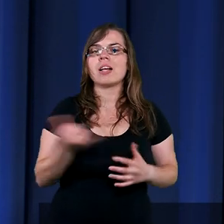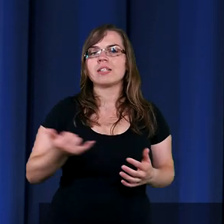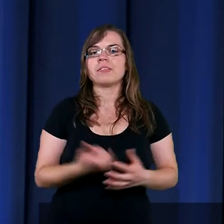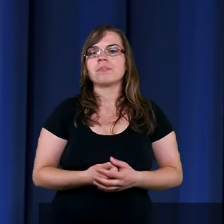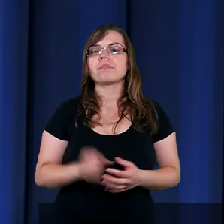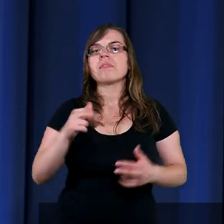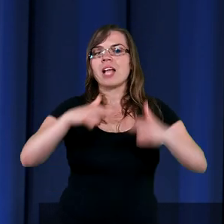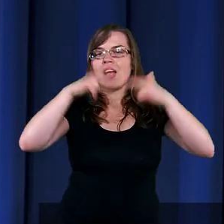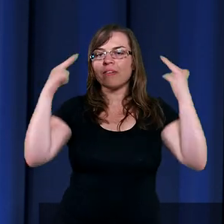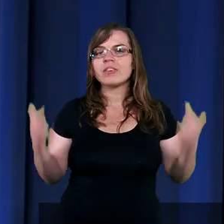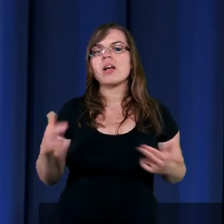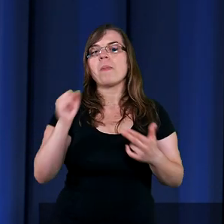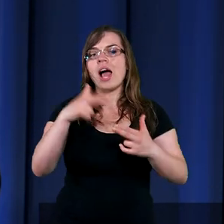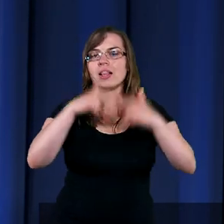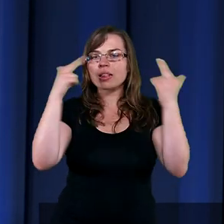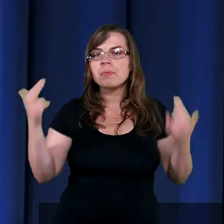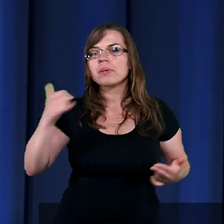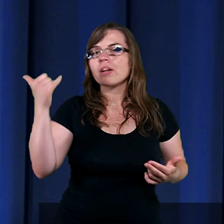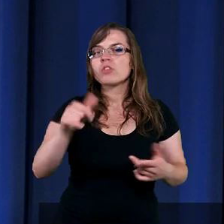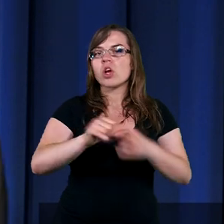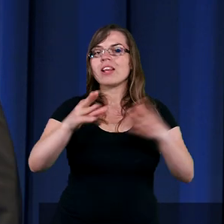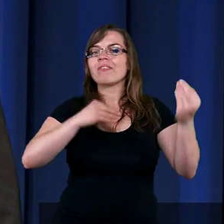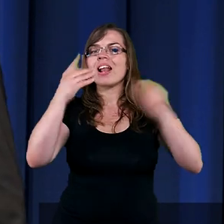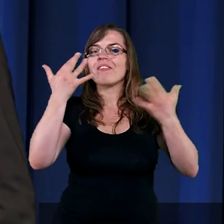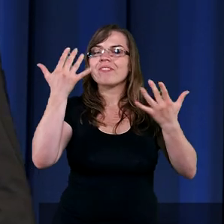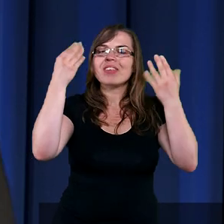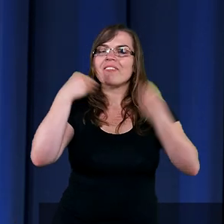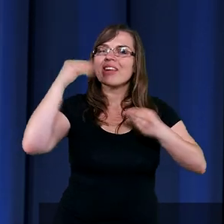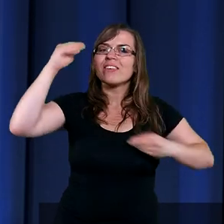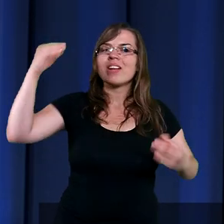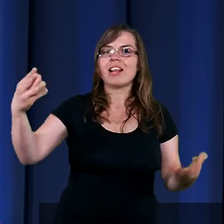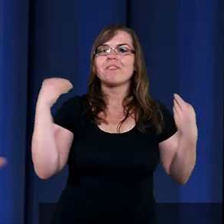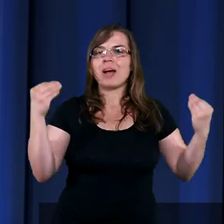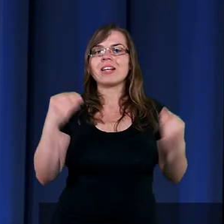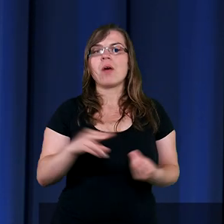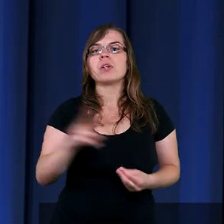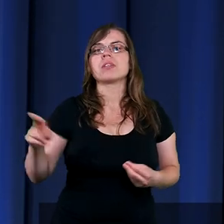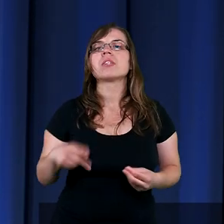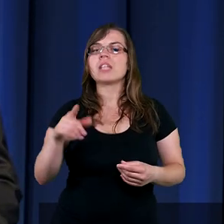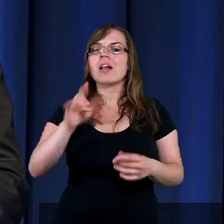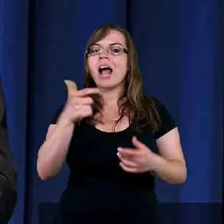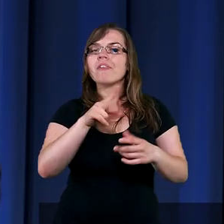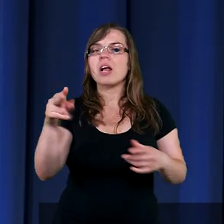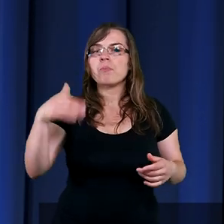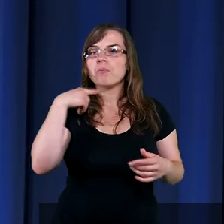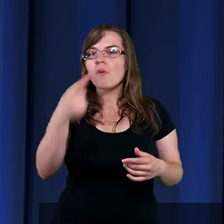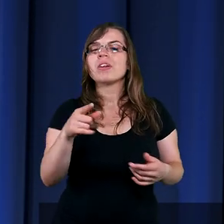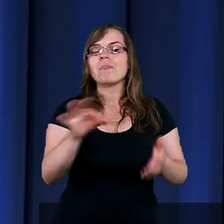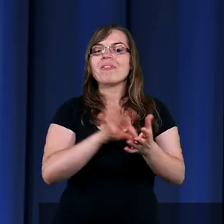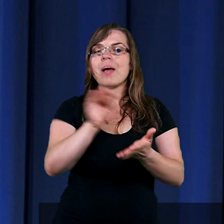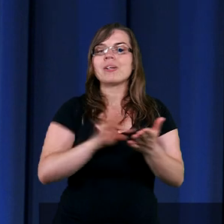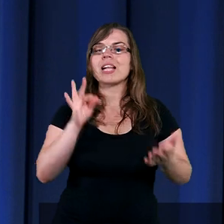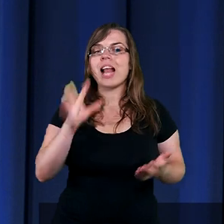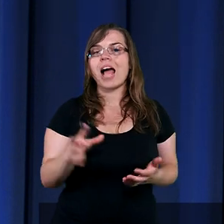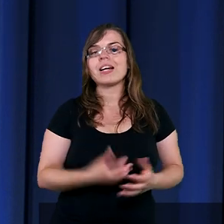a w niebie, a niebo będzie o wiele, wiele wspanialsze. Wiecie, ktoś powiedział kiedyś też, ten sam pisarz, napisał tak,